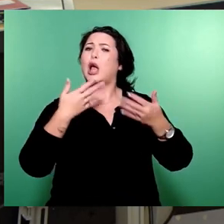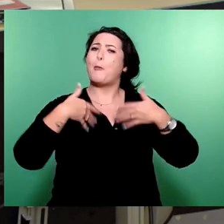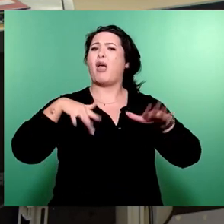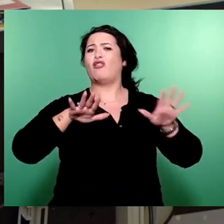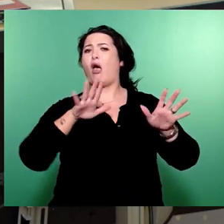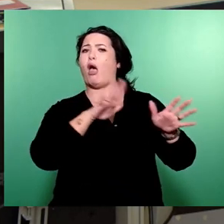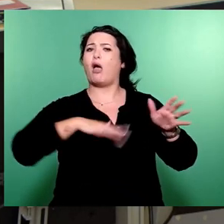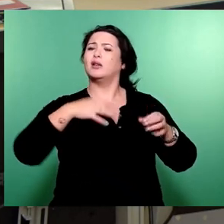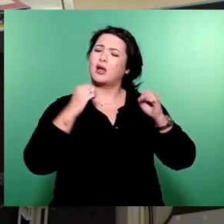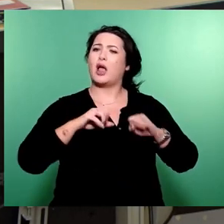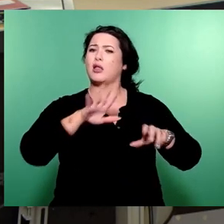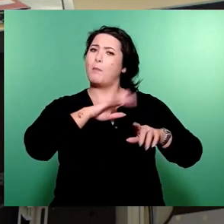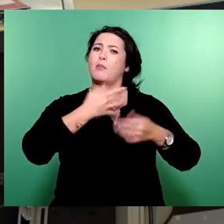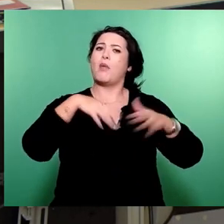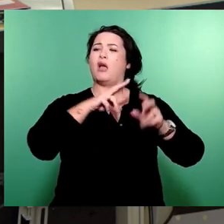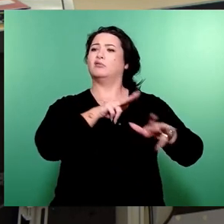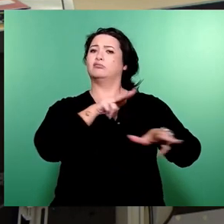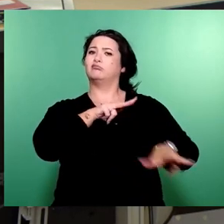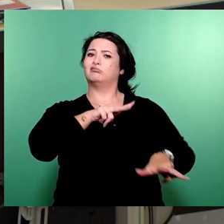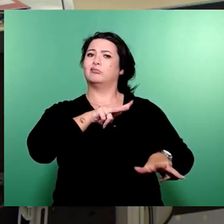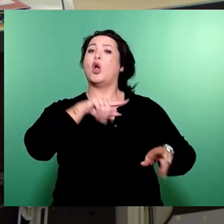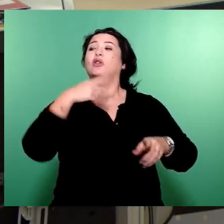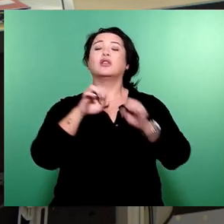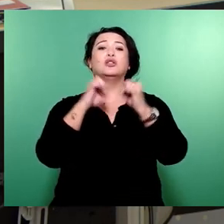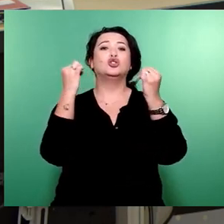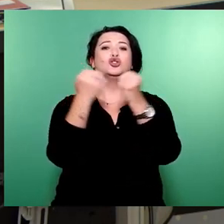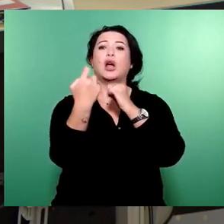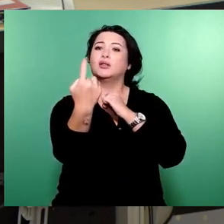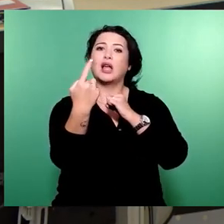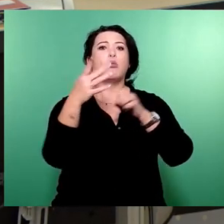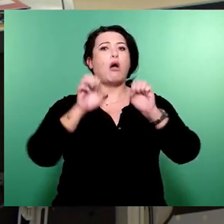Das spart viel mehr ein, als den Staat immer mehr auszublähen. Vielen Dank.